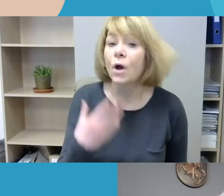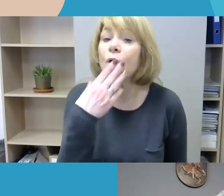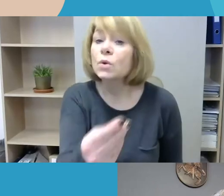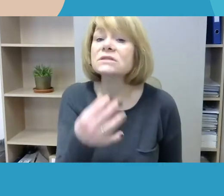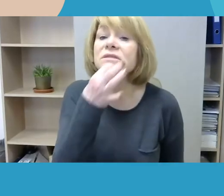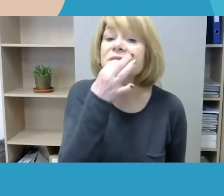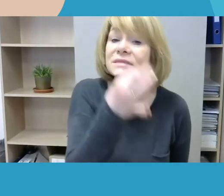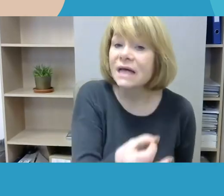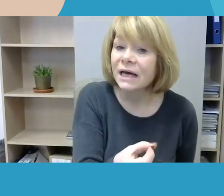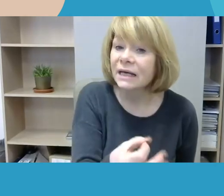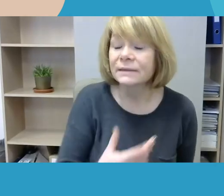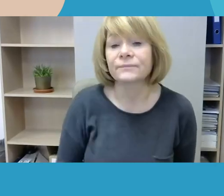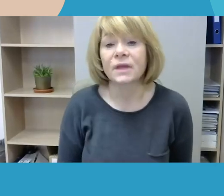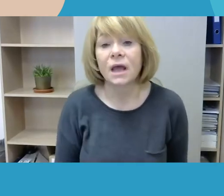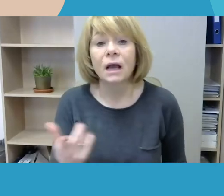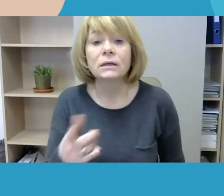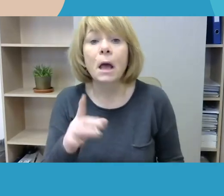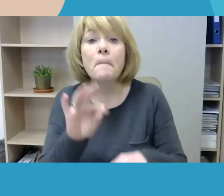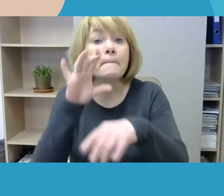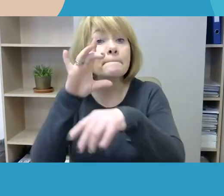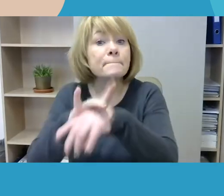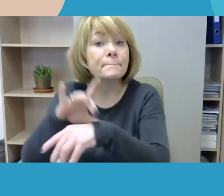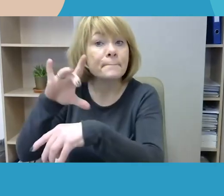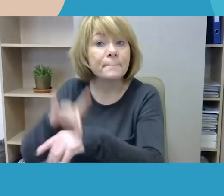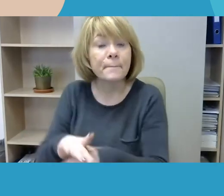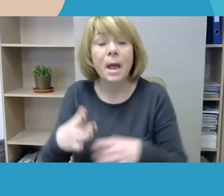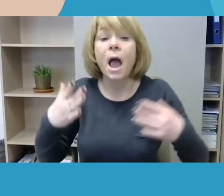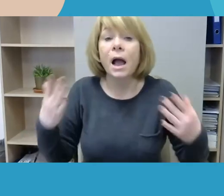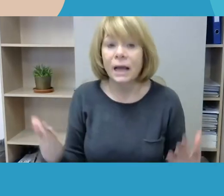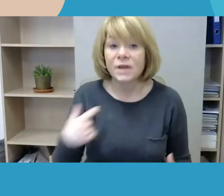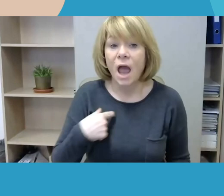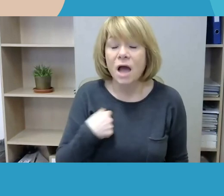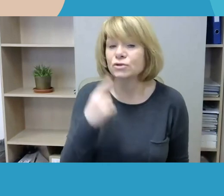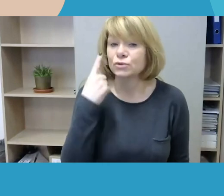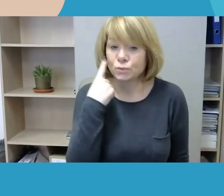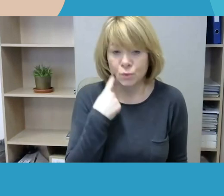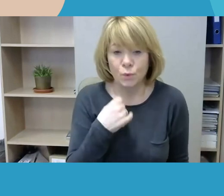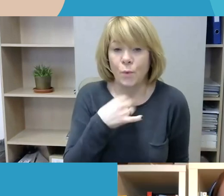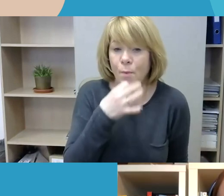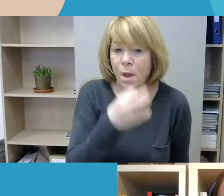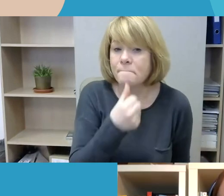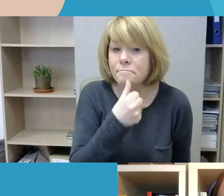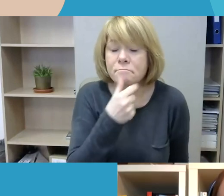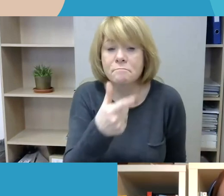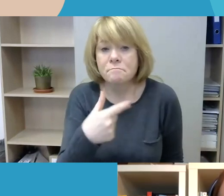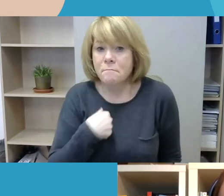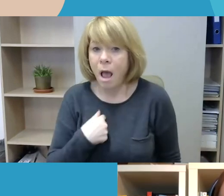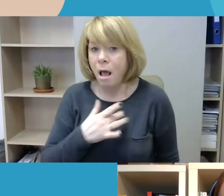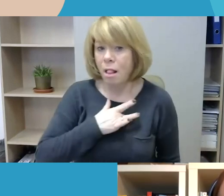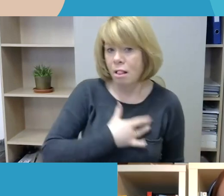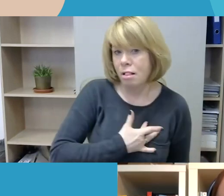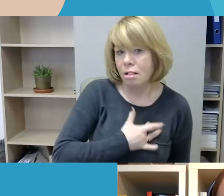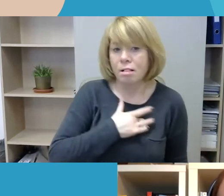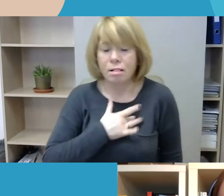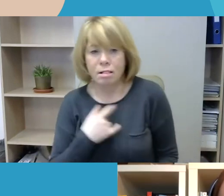atpažinimą. Tai aš norėčiau pirmiausiai pasakyti, kad jeigu jums kyla klausimo, ar tai, kas atsitiko jums, ar